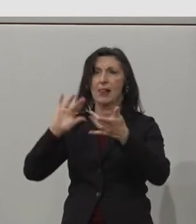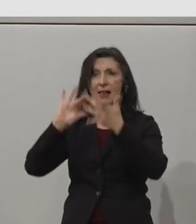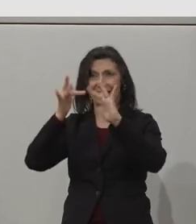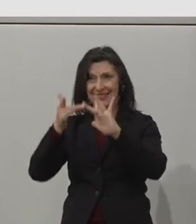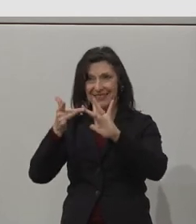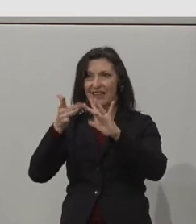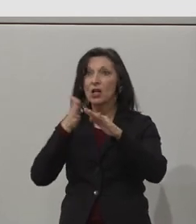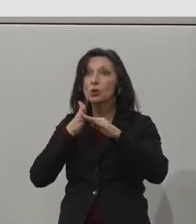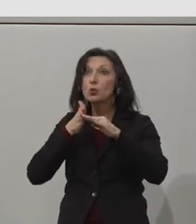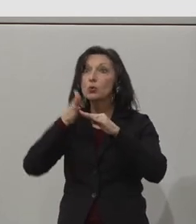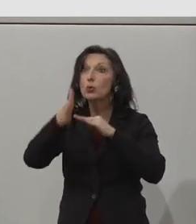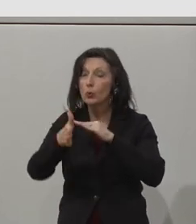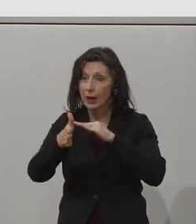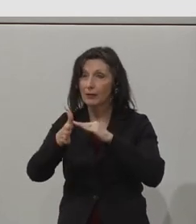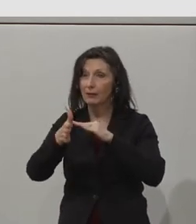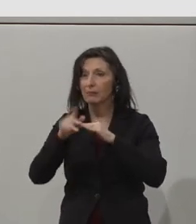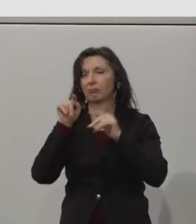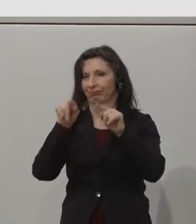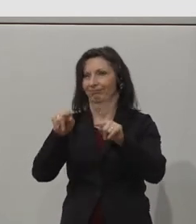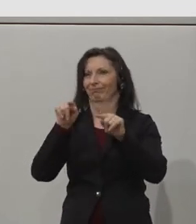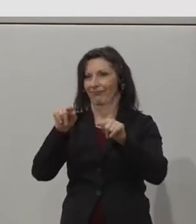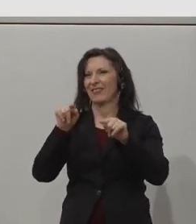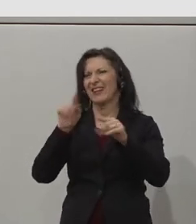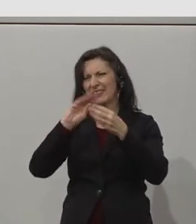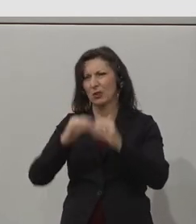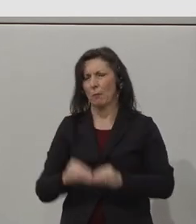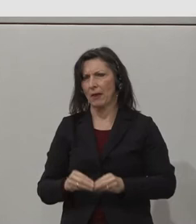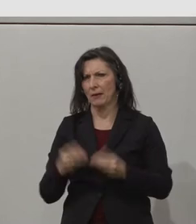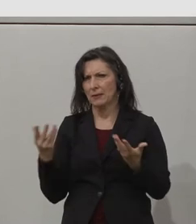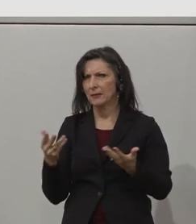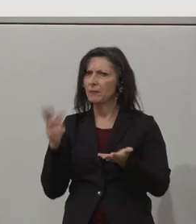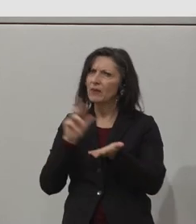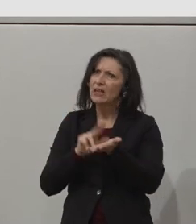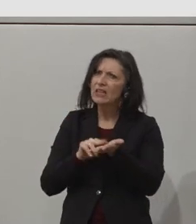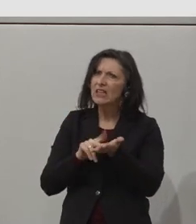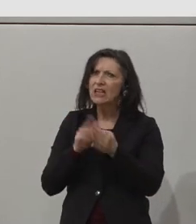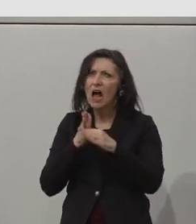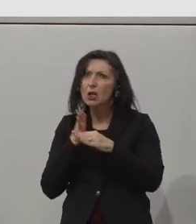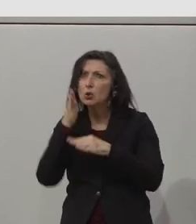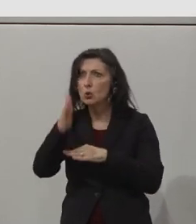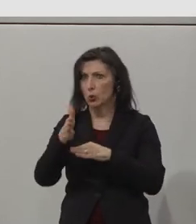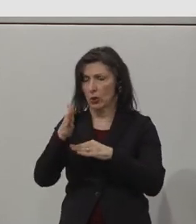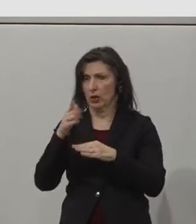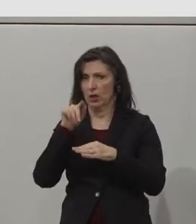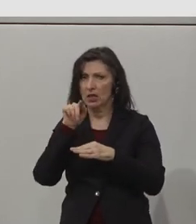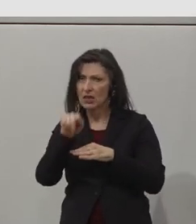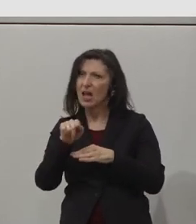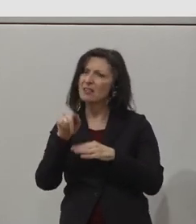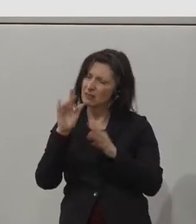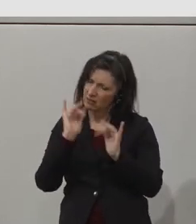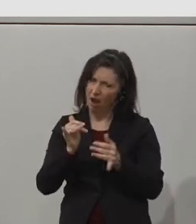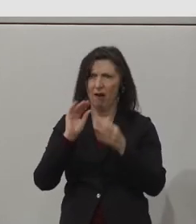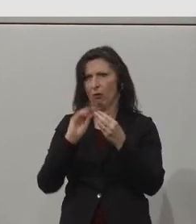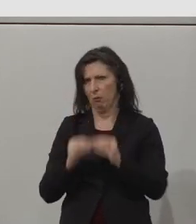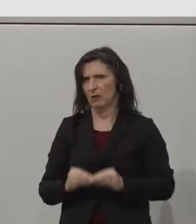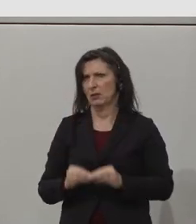And it's to be complex. And for many businesses, it's looked upon with